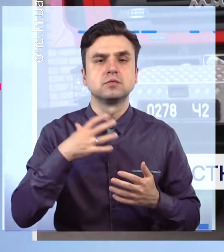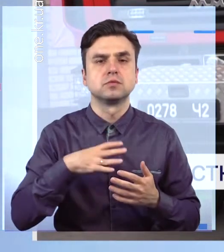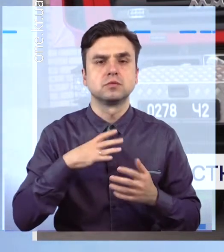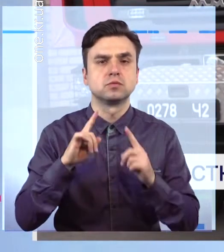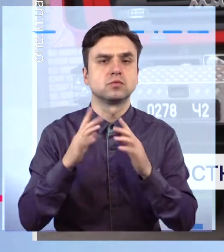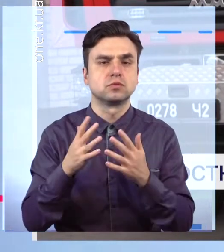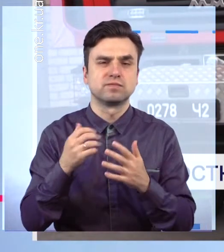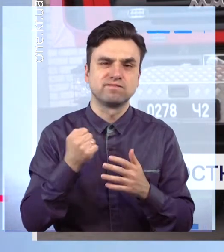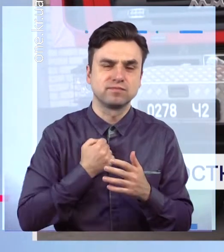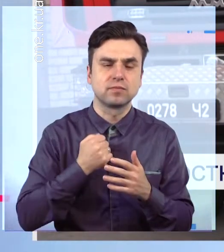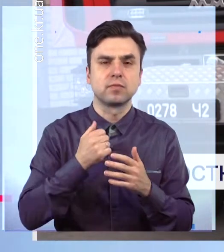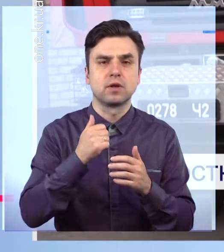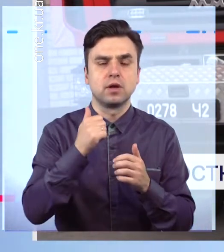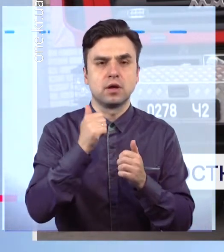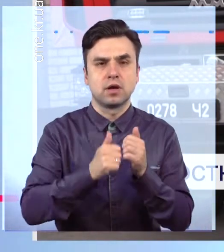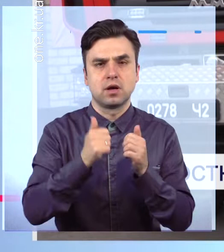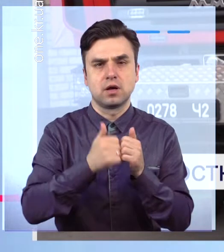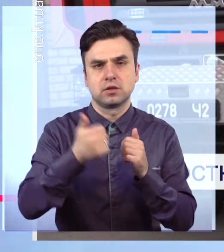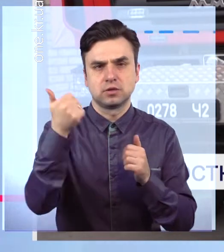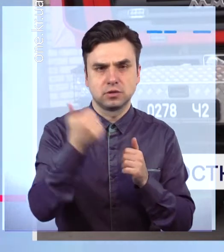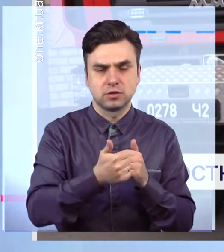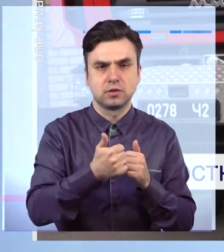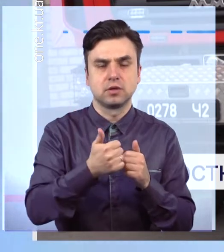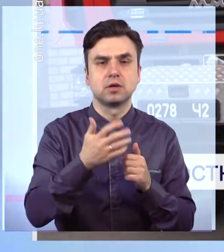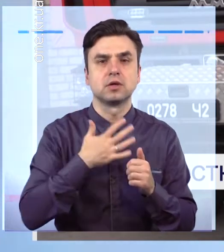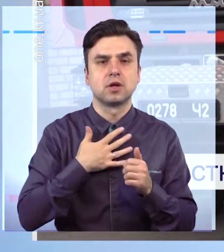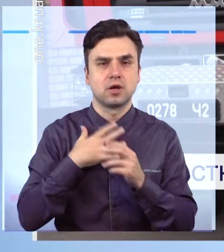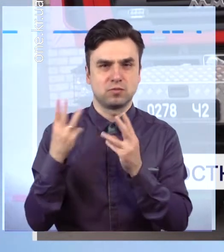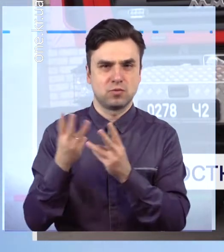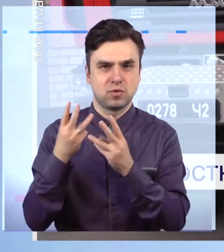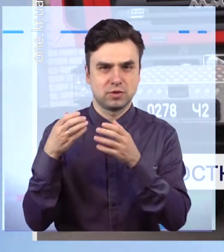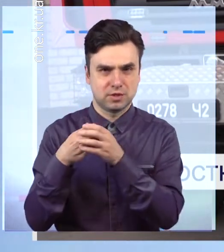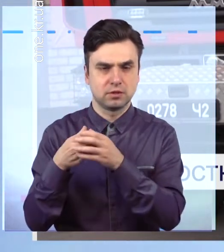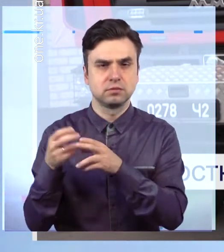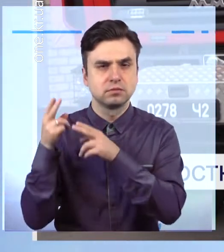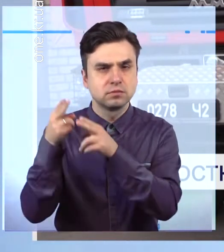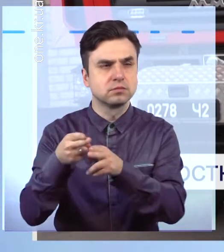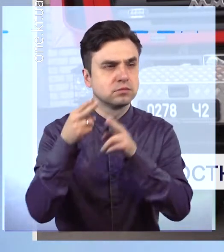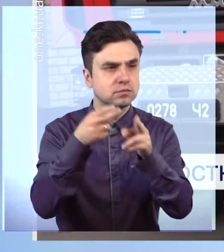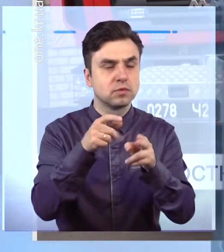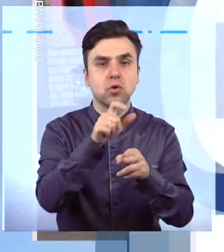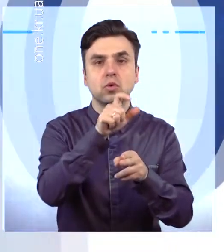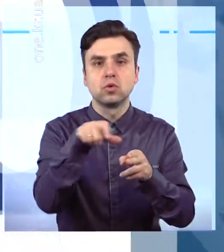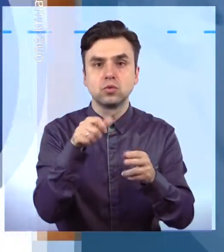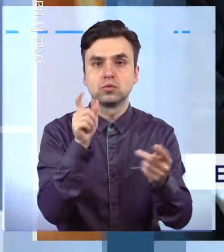к сожалению, еженедельно, по кілька разів в тиждень, наші пожежні виїжджають і перевозять людей.